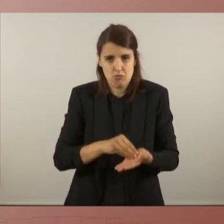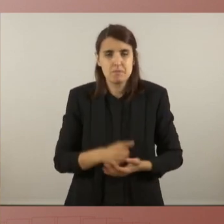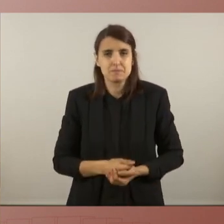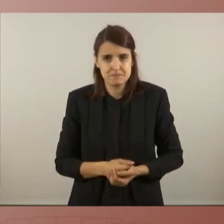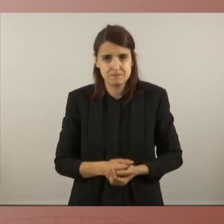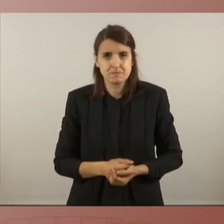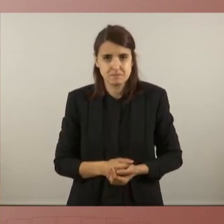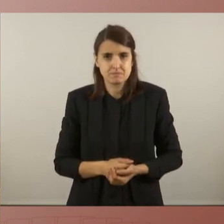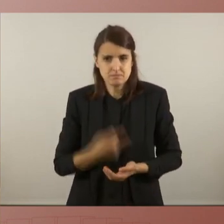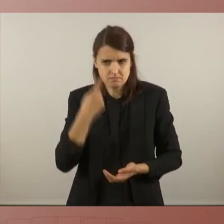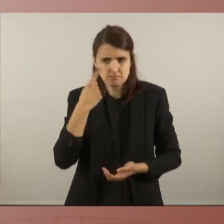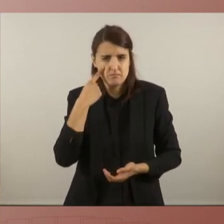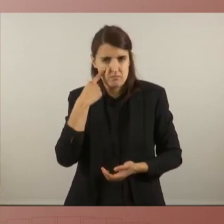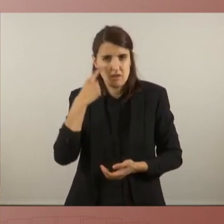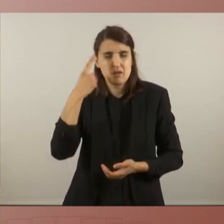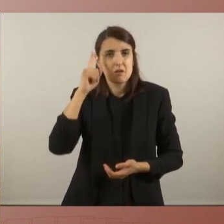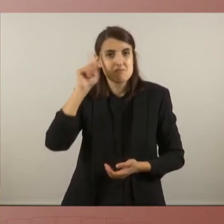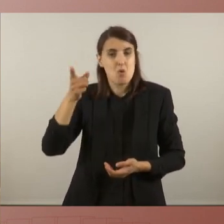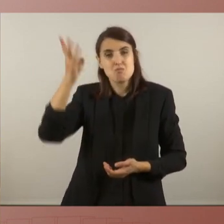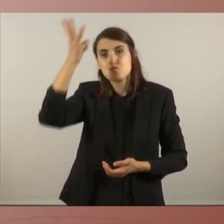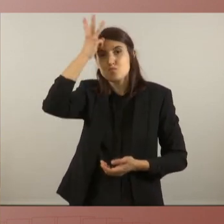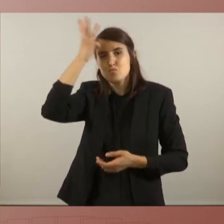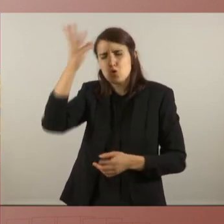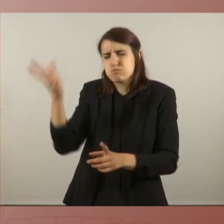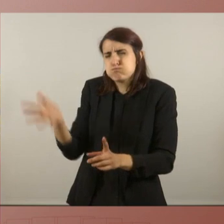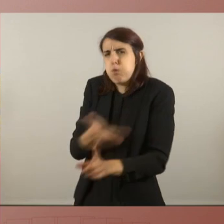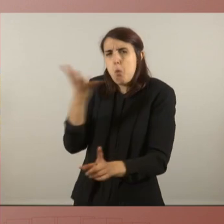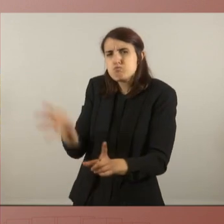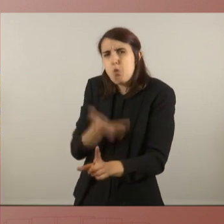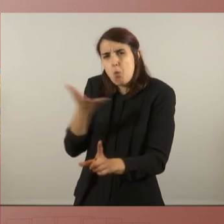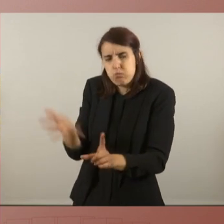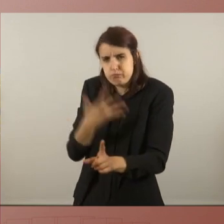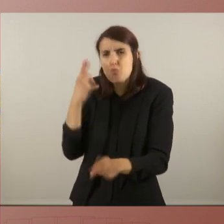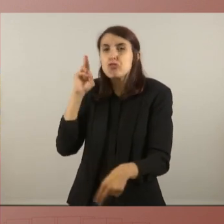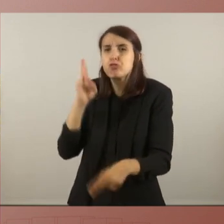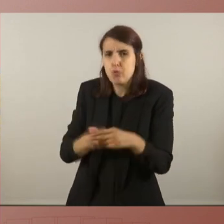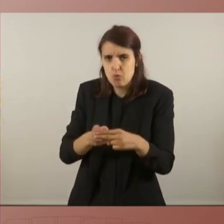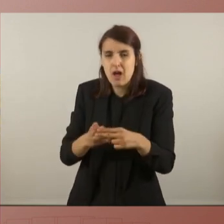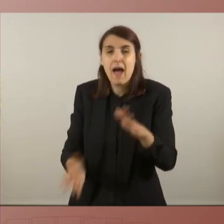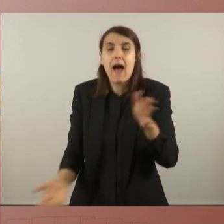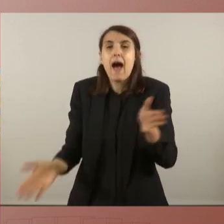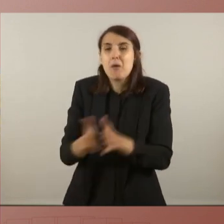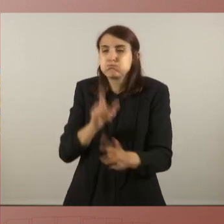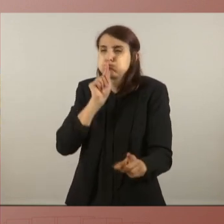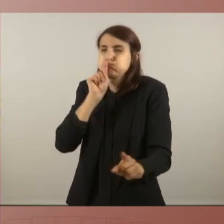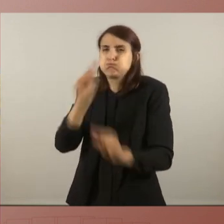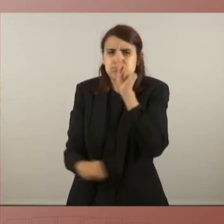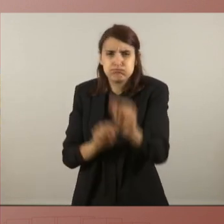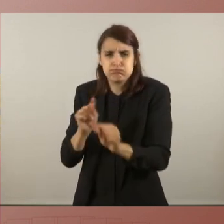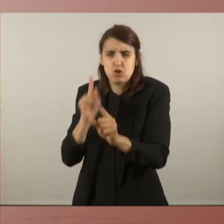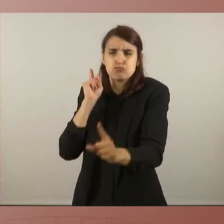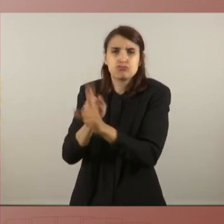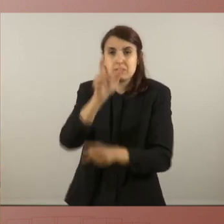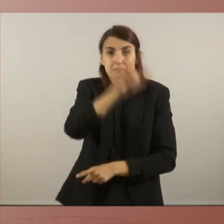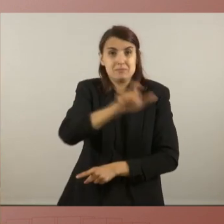duríssimes càrregues per part de Mossos d'Esquadra que s'han acompanyat a més a més d'insults vexacions contra la gent que